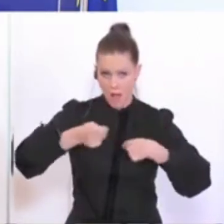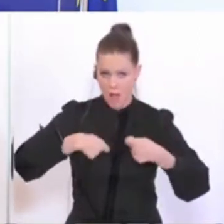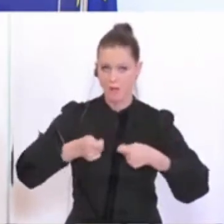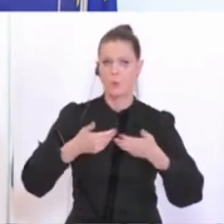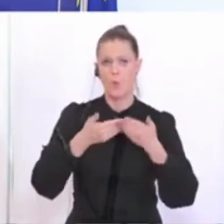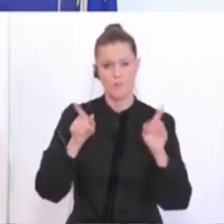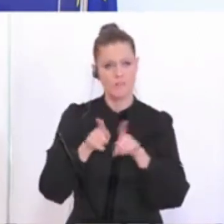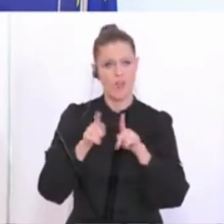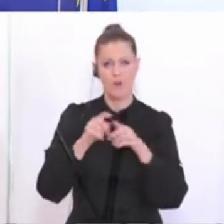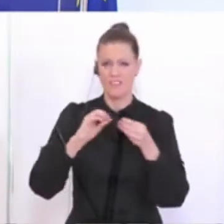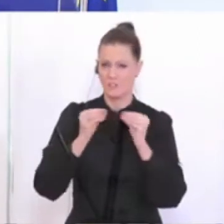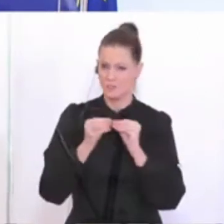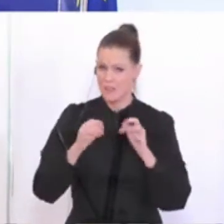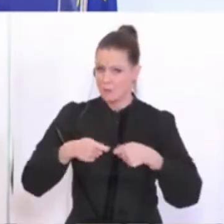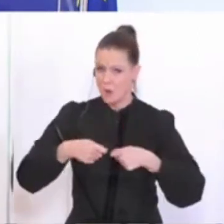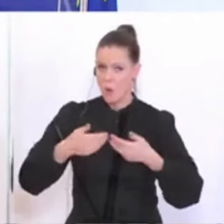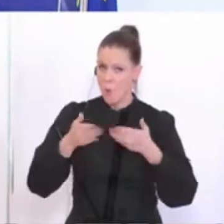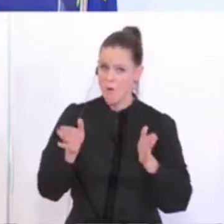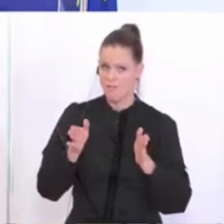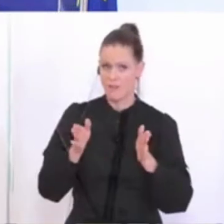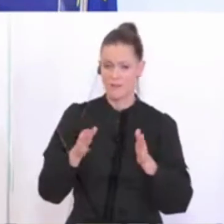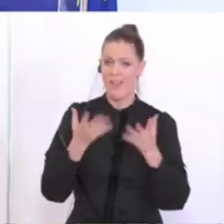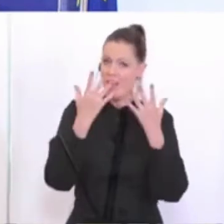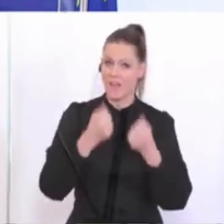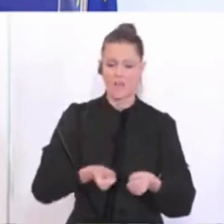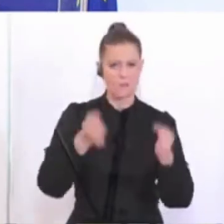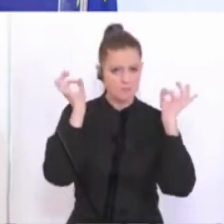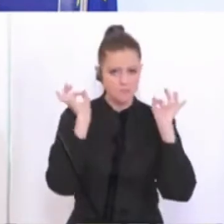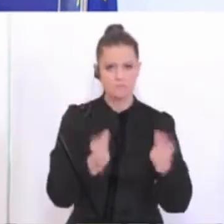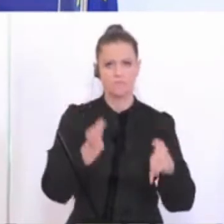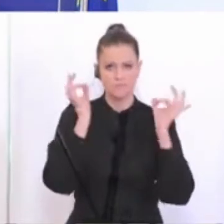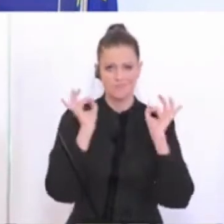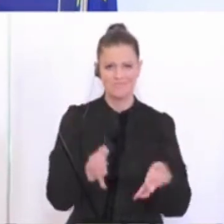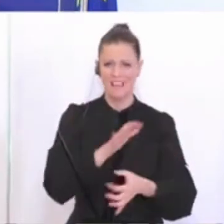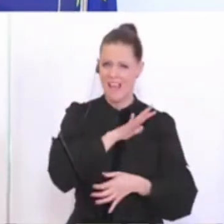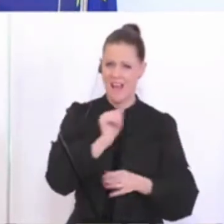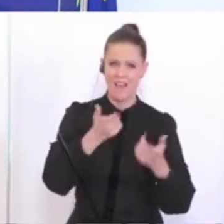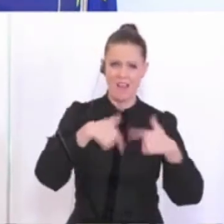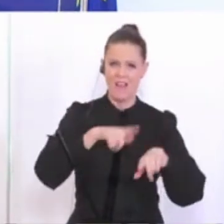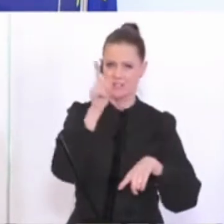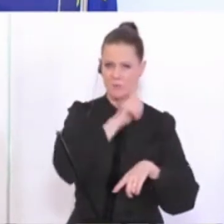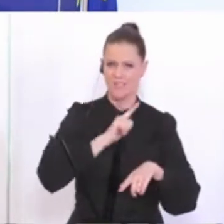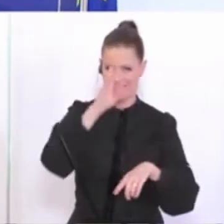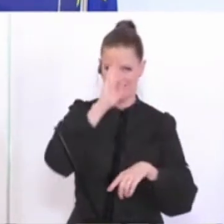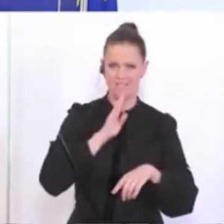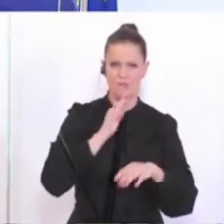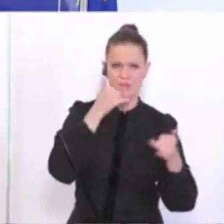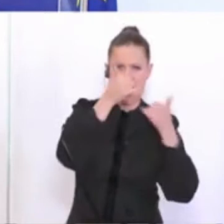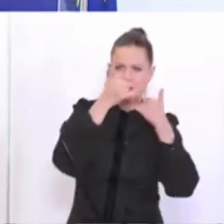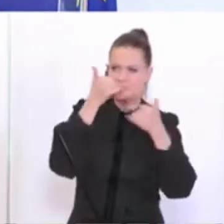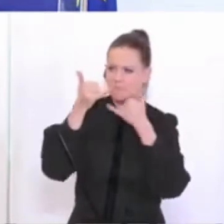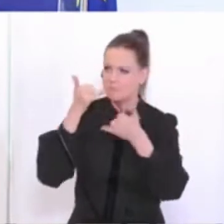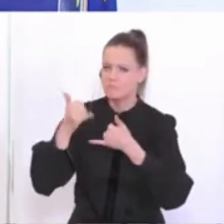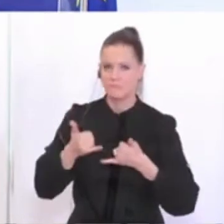Geschäftslokale geöffnet haben und das Ergebnis ist sensationell. Ich habe mit allen Landespolizeidirektionen vorher Rücksprache gehalten.